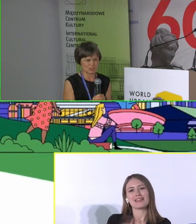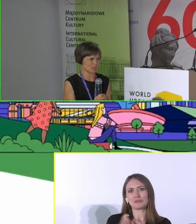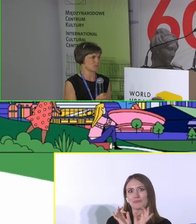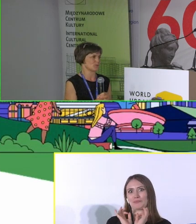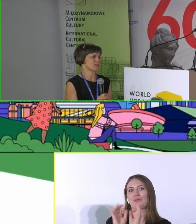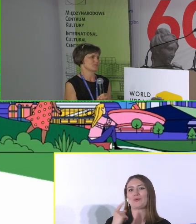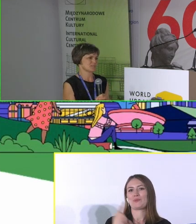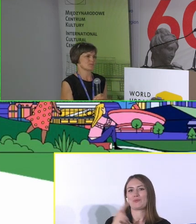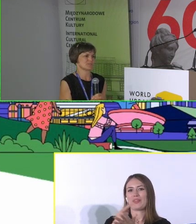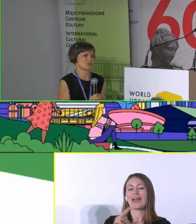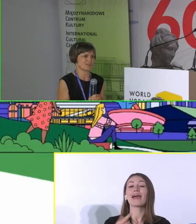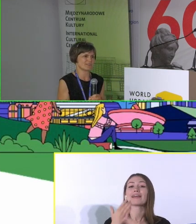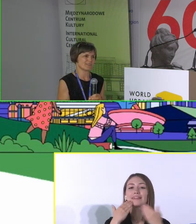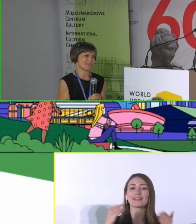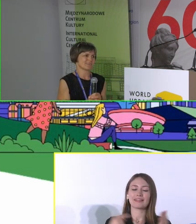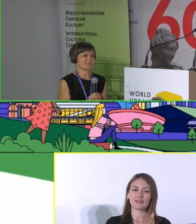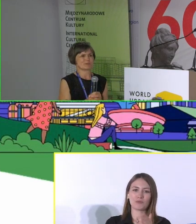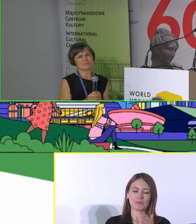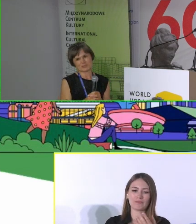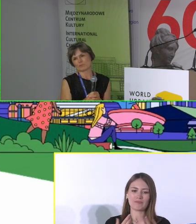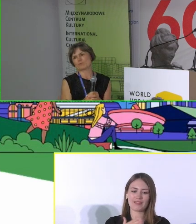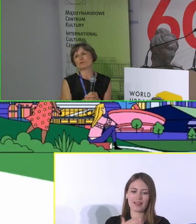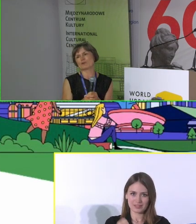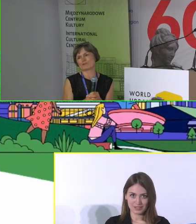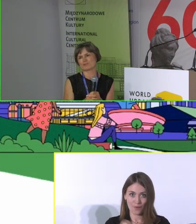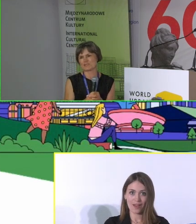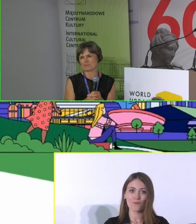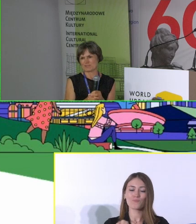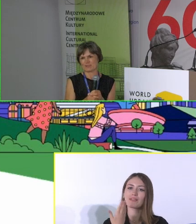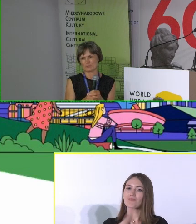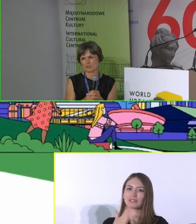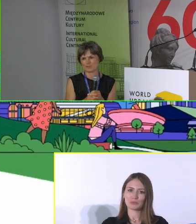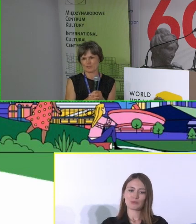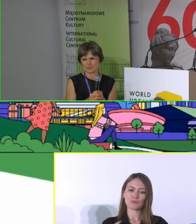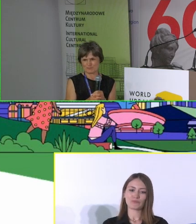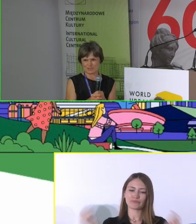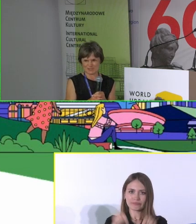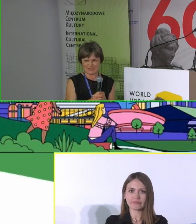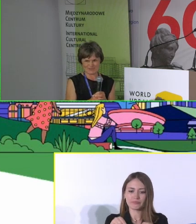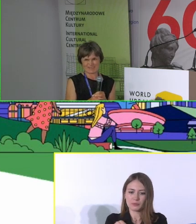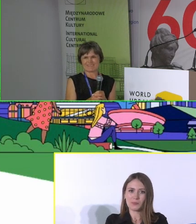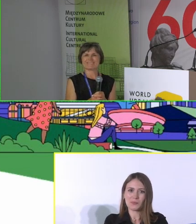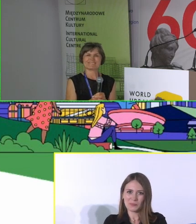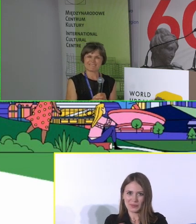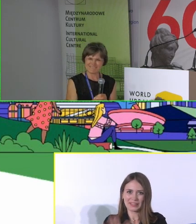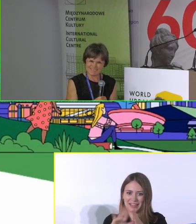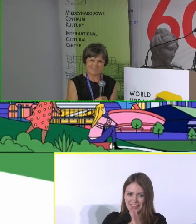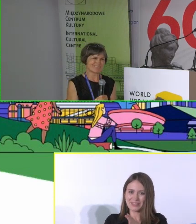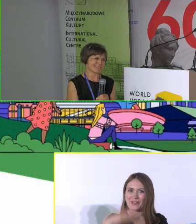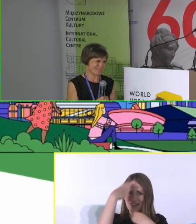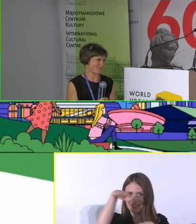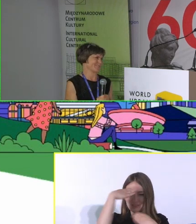zostały zachowane. Bardzo mi miło wszystkich państwa gościć w naszym mieście. Dziękuję i